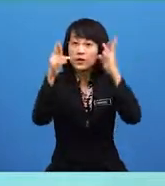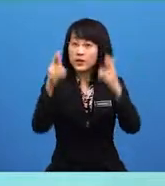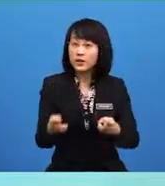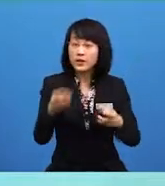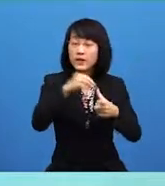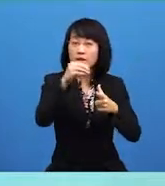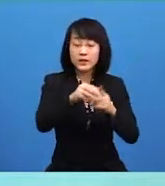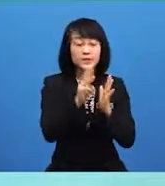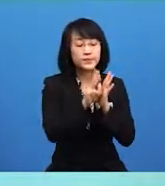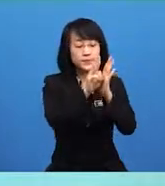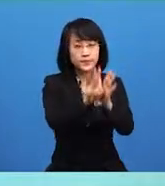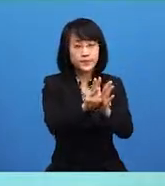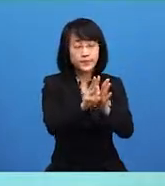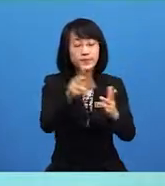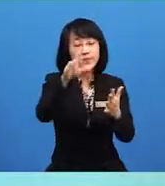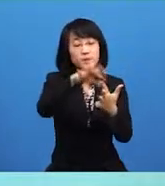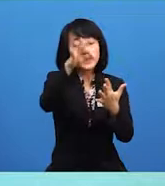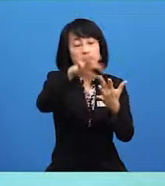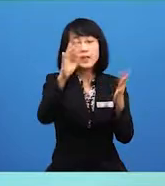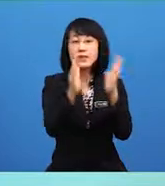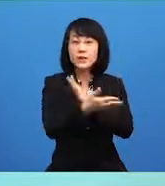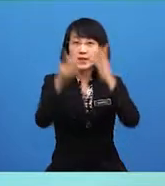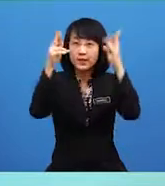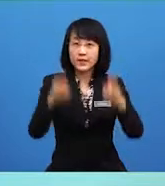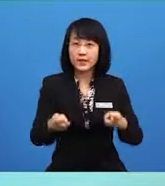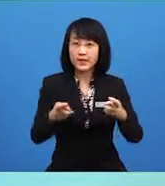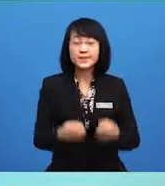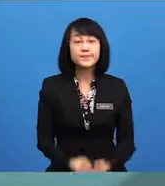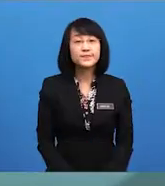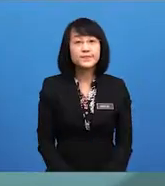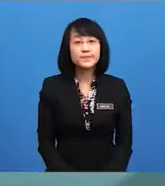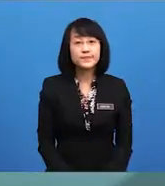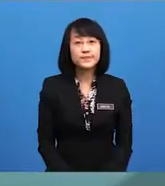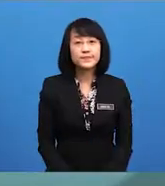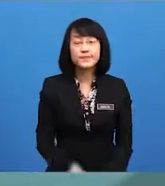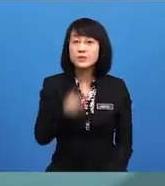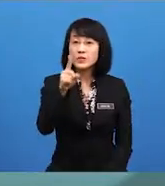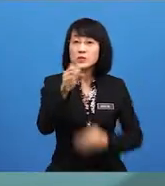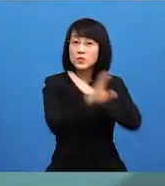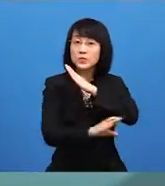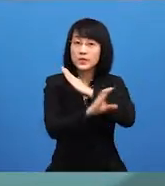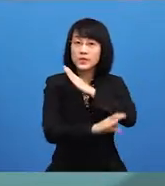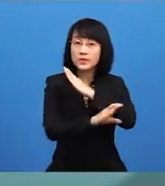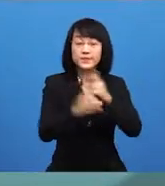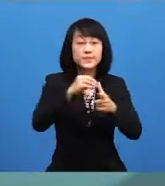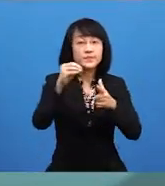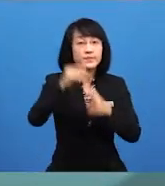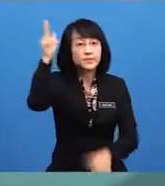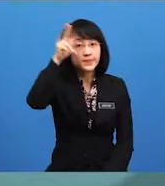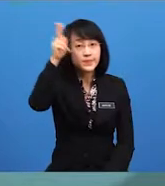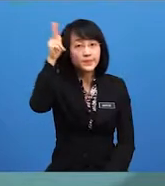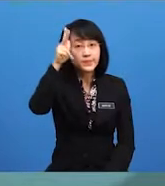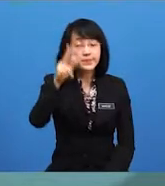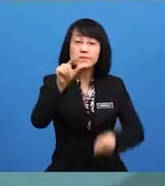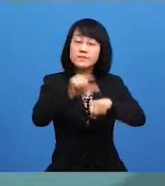atau wakil yang dipilih oleh rakyat. Sebuah negara atau kerajaan yang